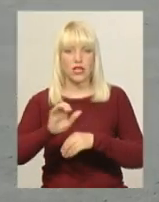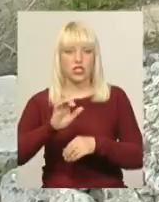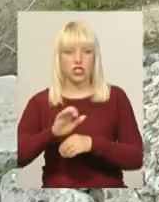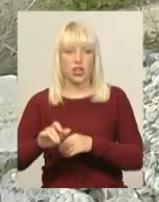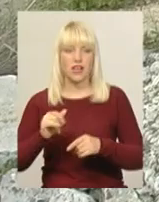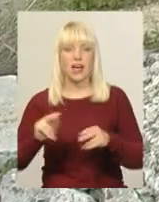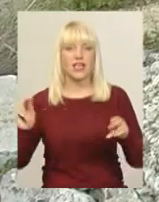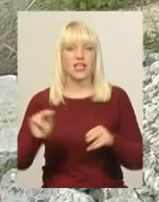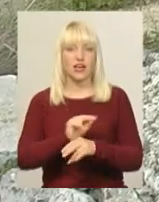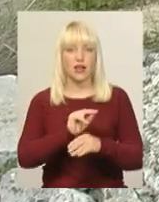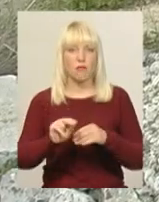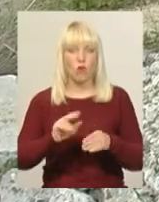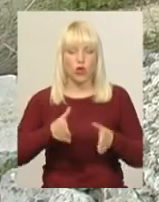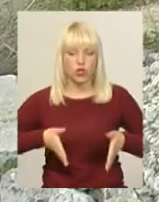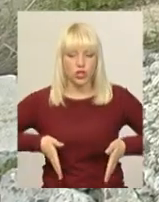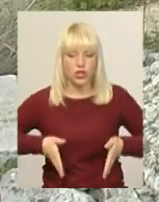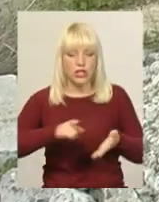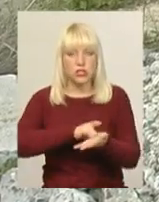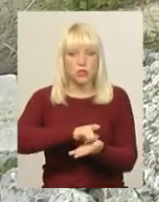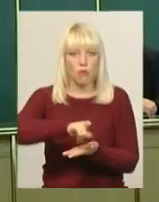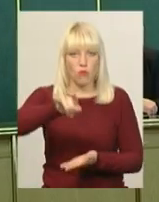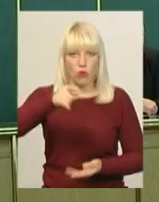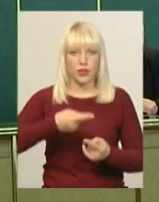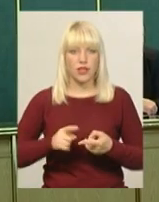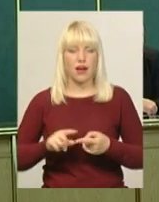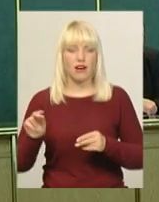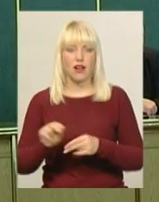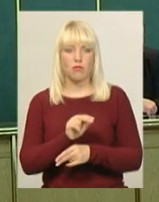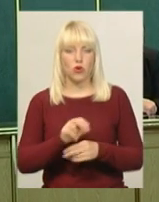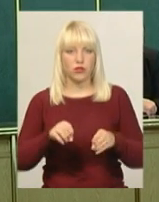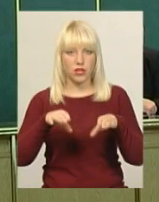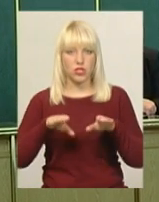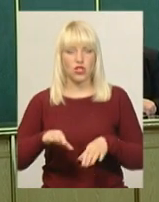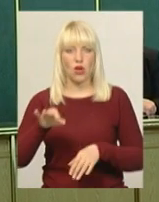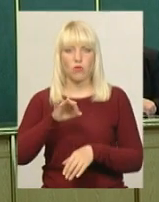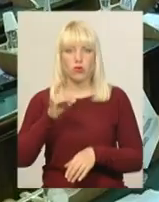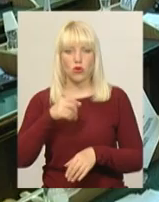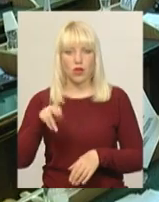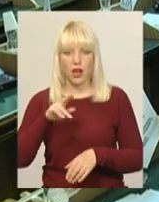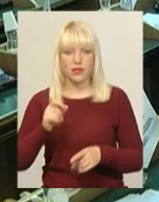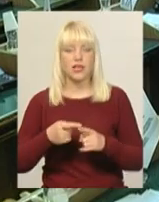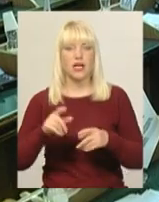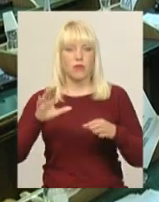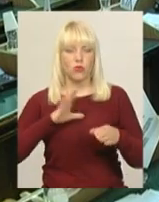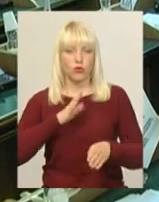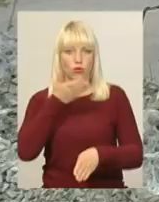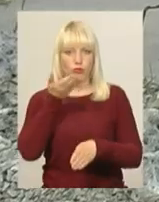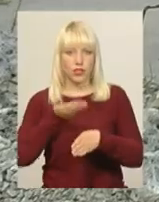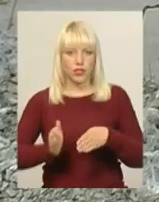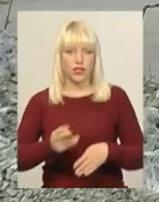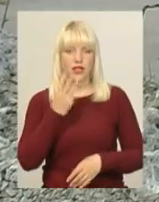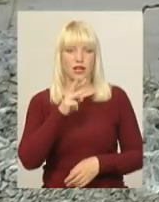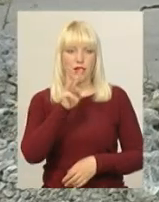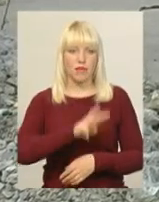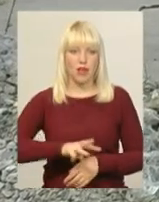-посадкової смуги. На ці роботи рішенням сесії Хмельницької обласної ради, яка відбулася 27 березня, із бюджету виділили 3 мільйони